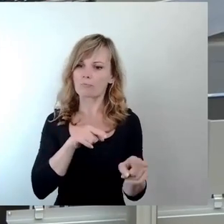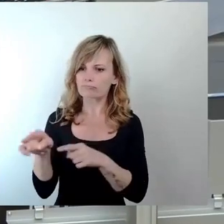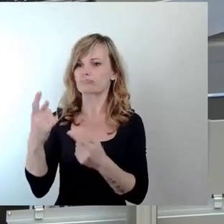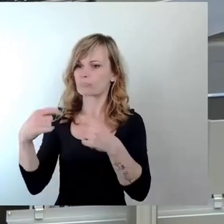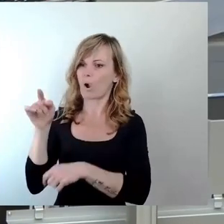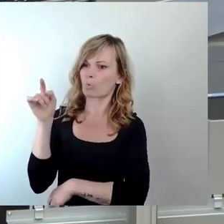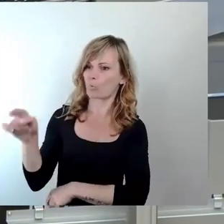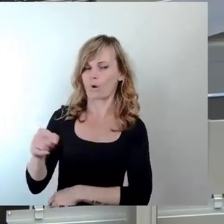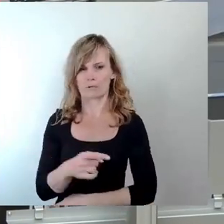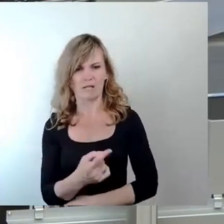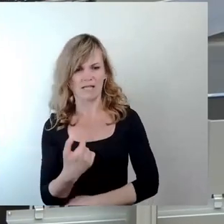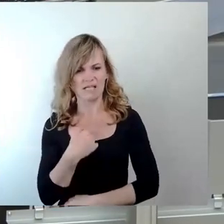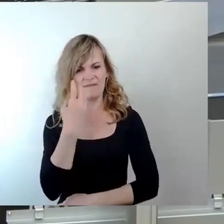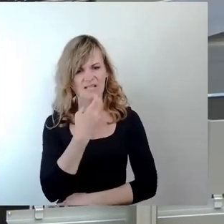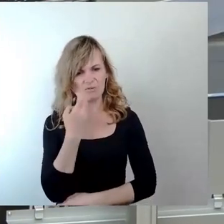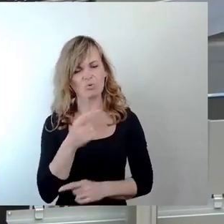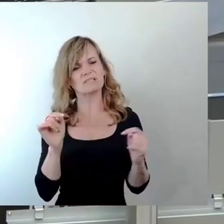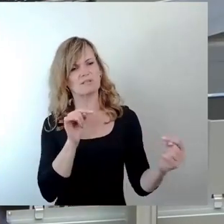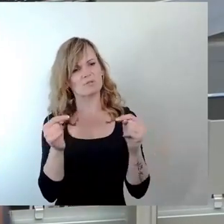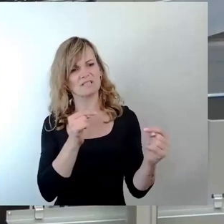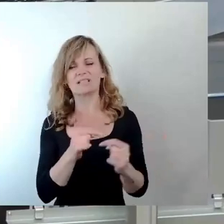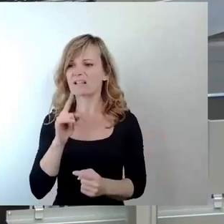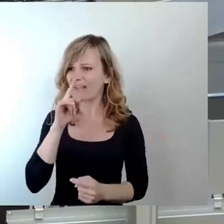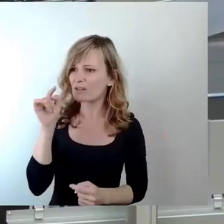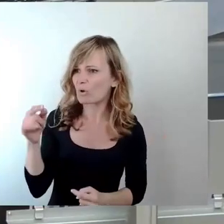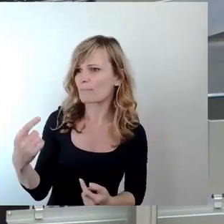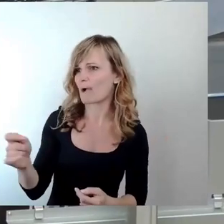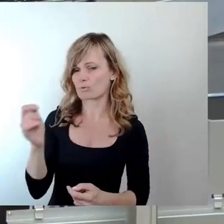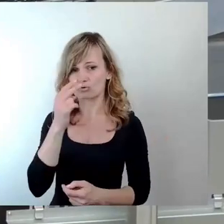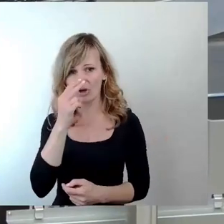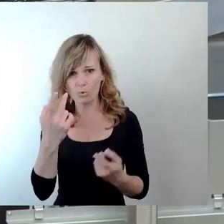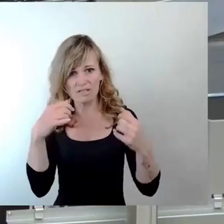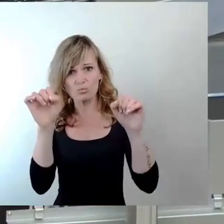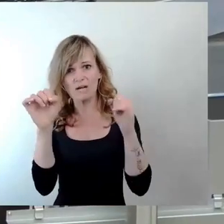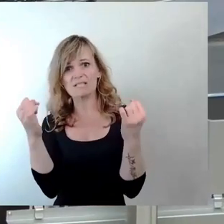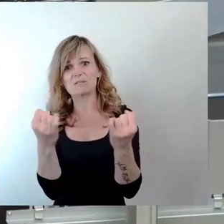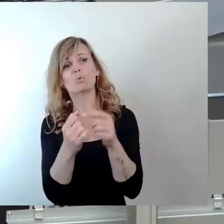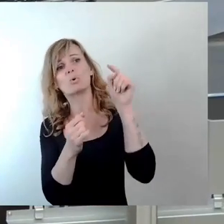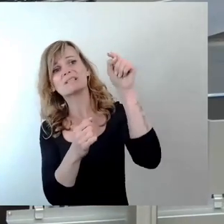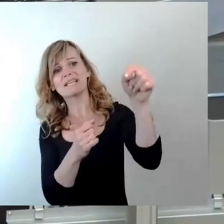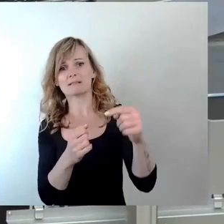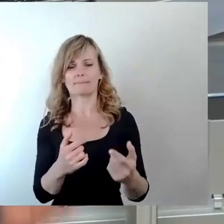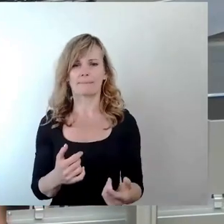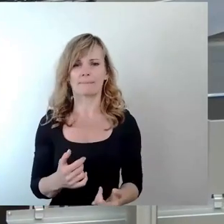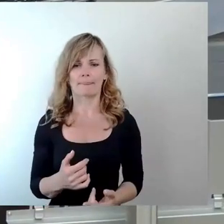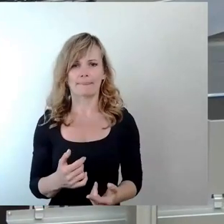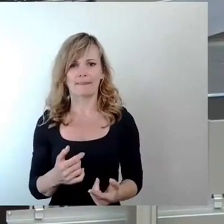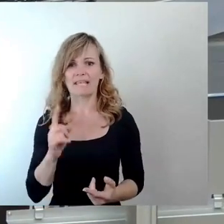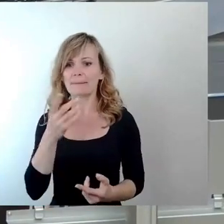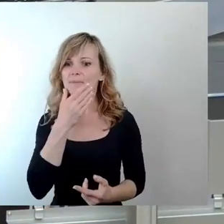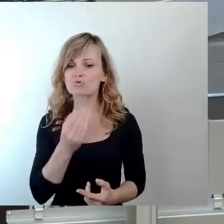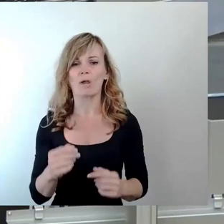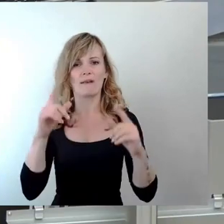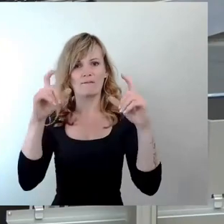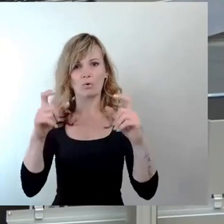diskutieren, naja, wenn das schon sein muss, dann gucken wir uns doch mal die Situation da hinten an. Wer es mal sich genau angeguckt hat, es gibt ein wunderschönes Foto, Stefan Engel hat es